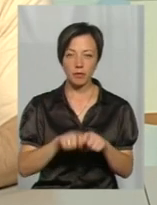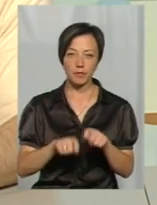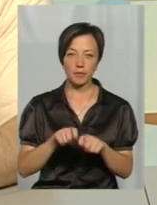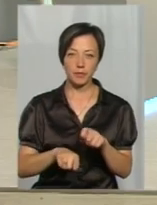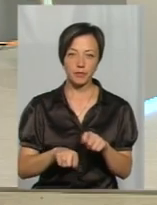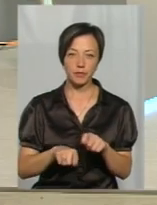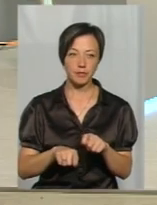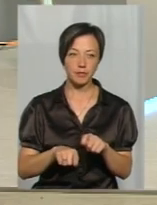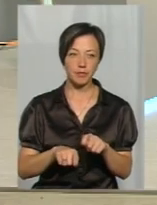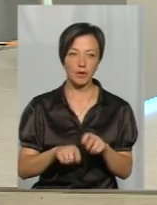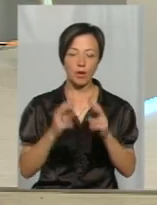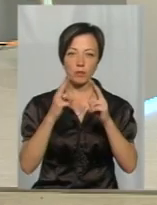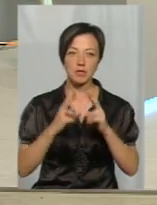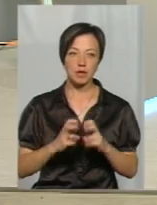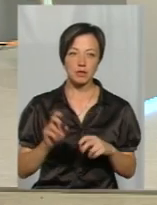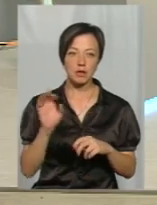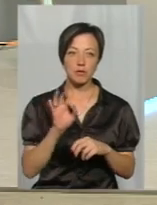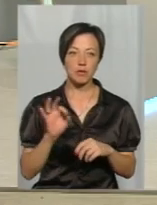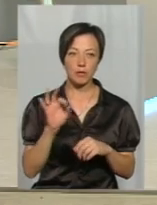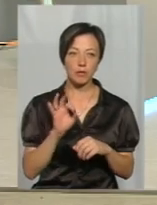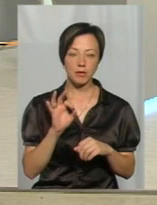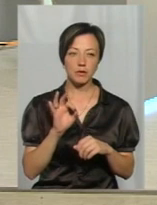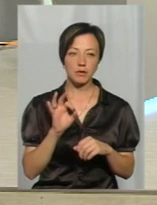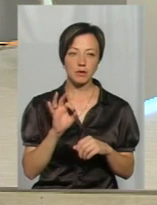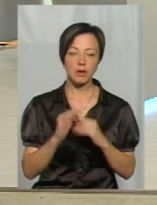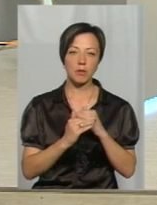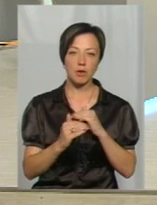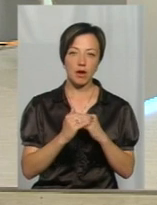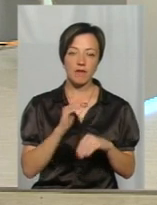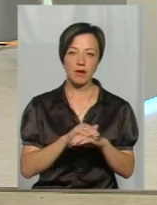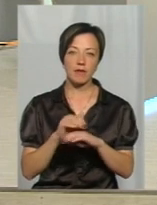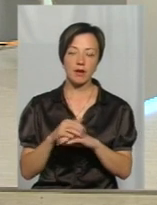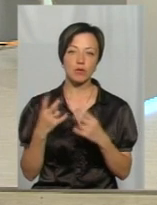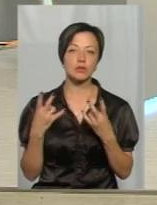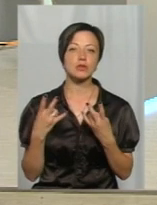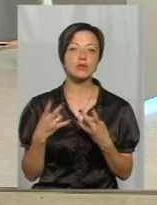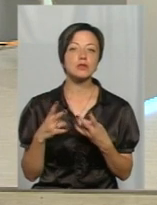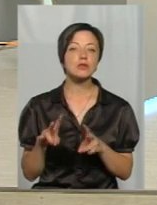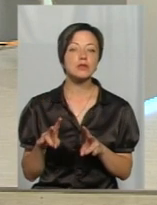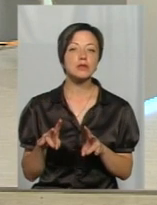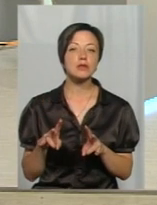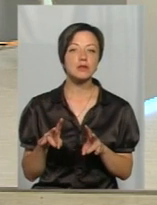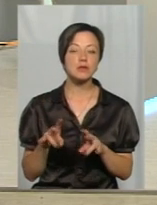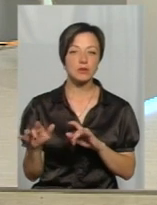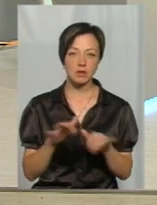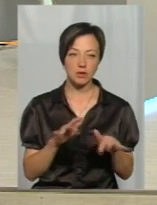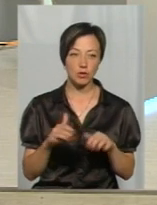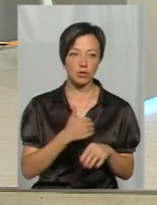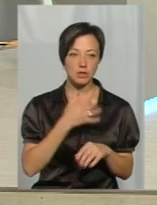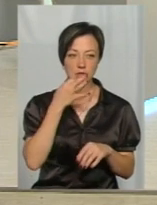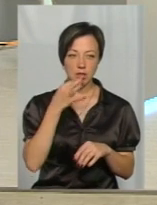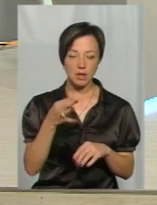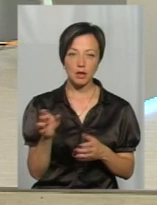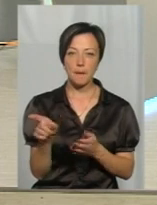обстеженнях щодо обстежень на полях виявляють шкодочинністі. Хочу сказати, що